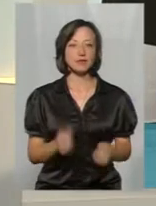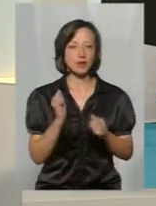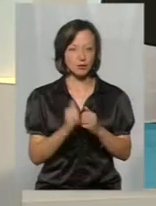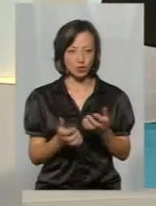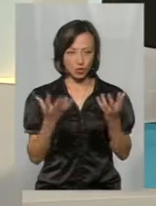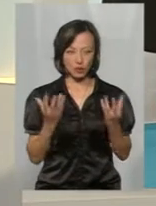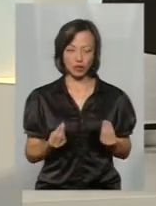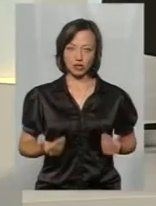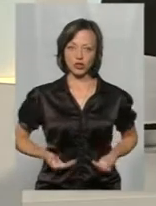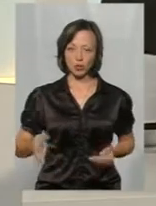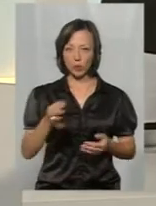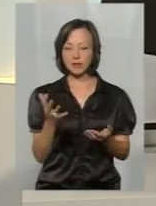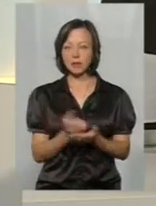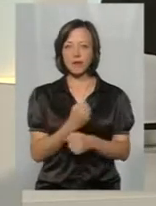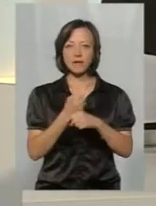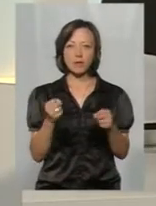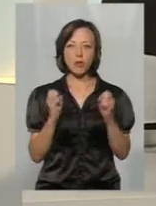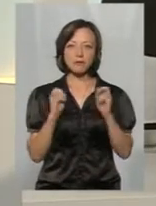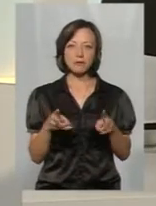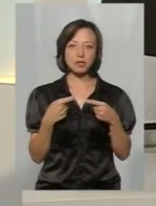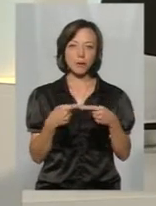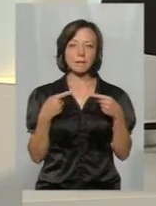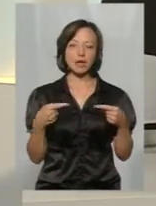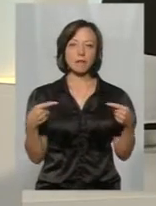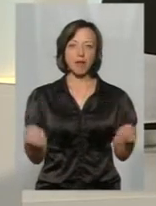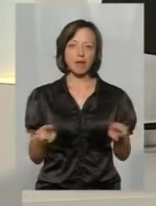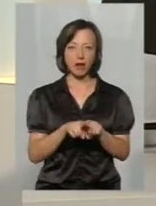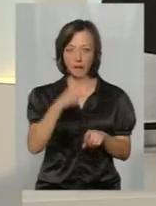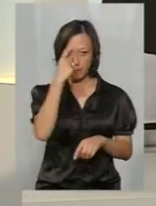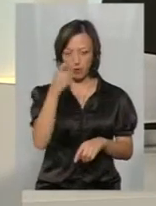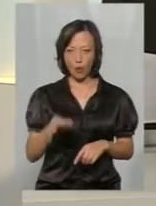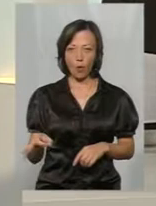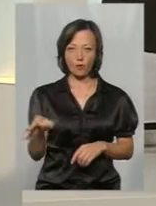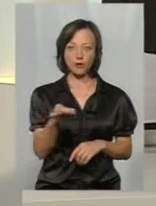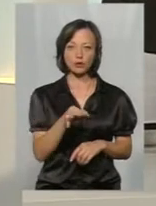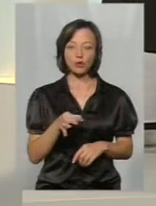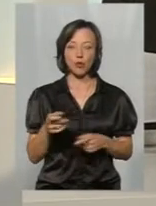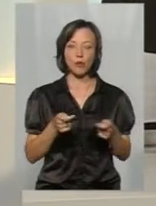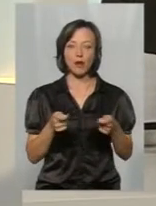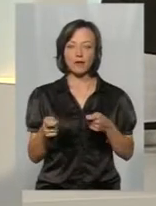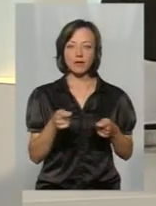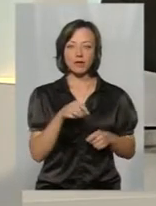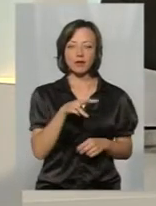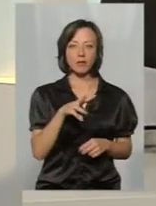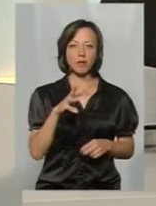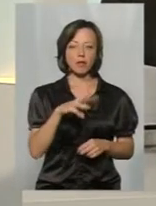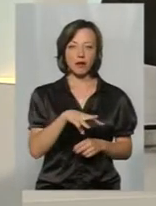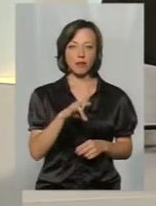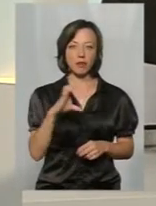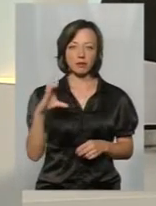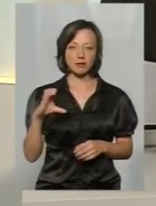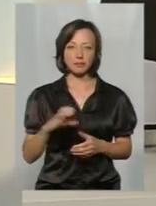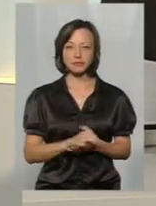жителі області знаходять вибухонебезпечні предмети. Таке повідомляють в обласному управлінні Держслужби з надзвичайних